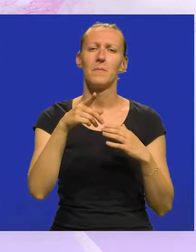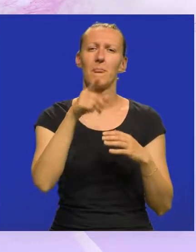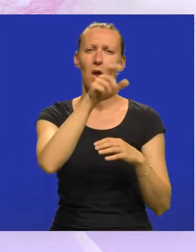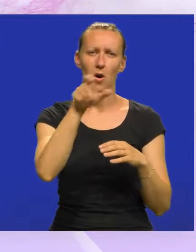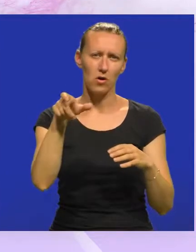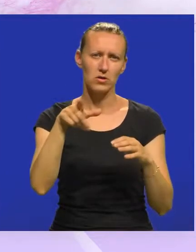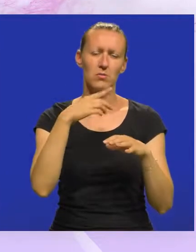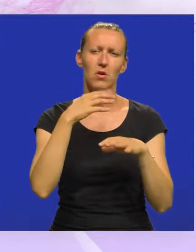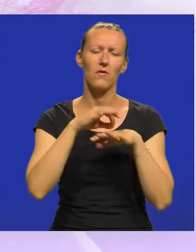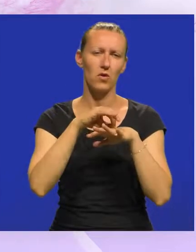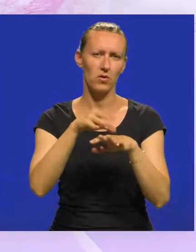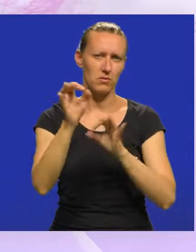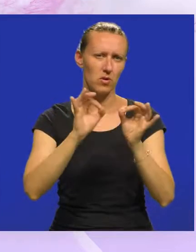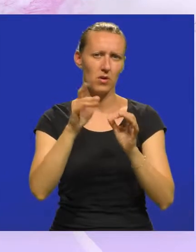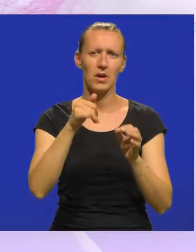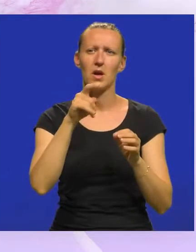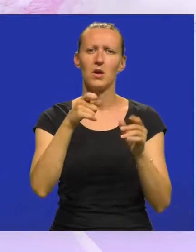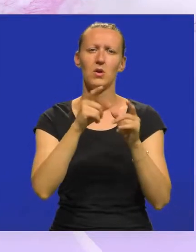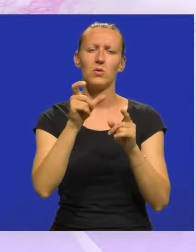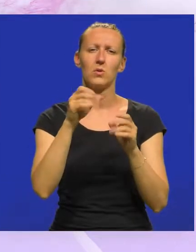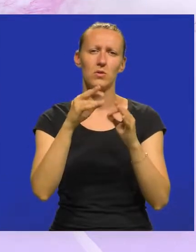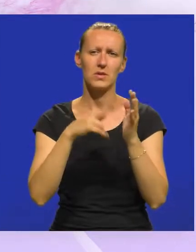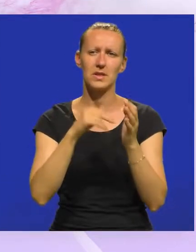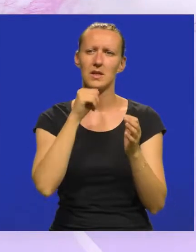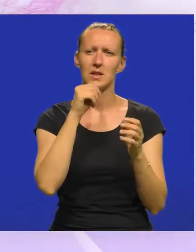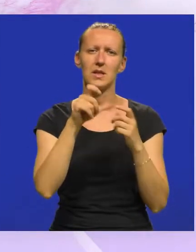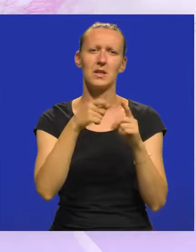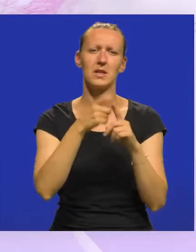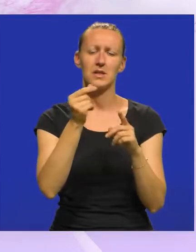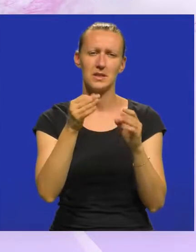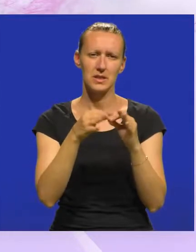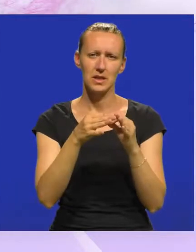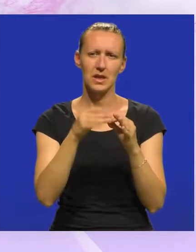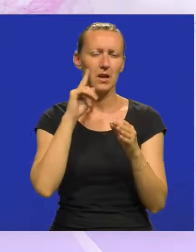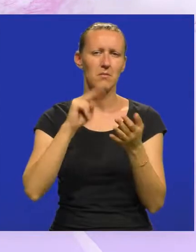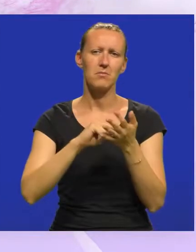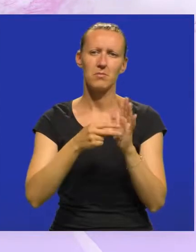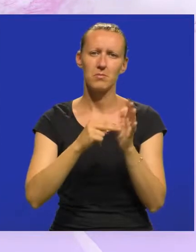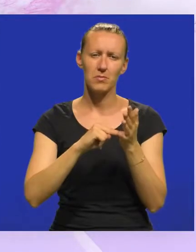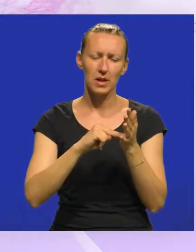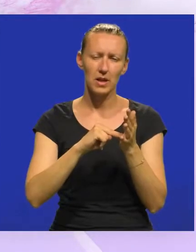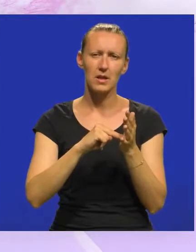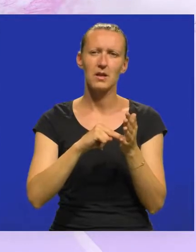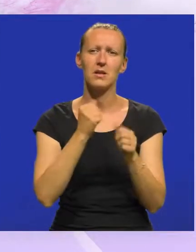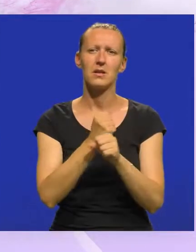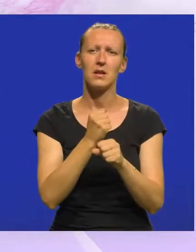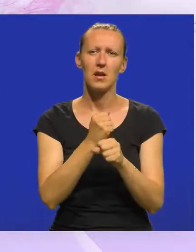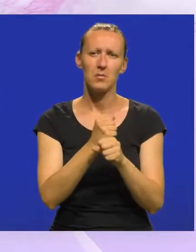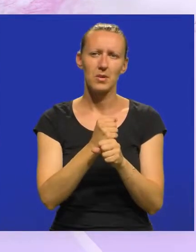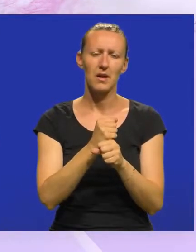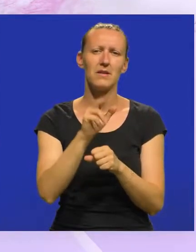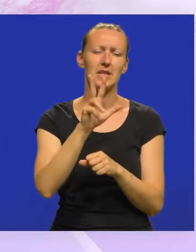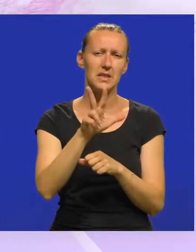Autori projektu, odnosno projektanti su Emil Jurcan i Dejan Skira. Planirano je da se naprave